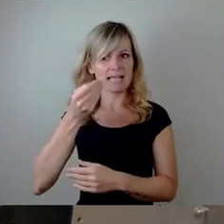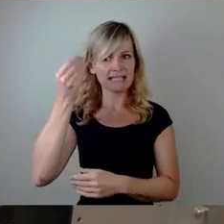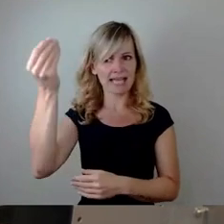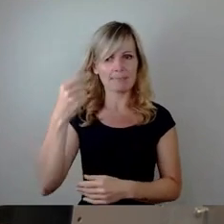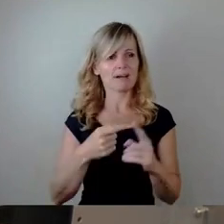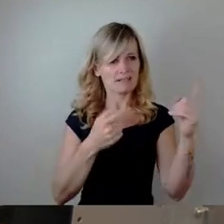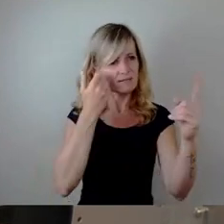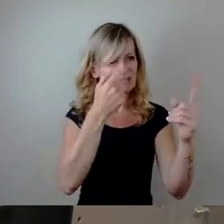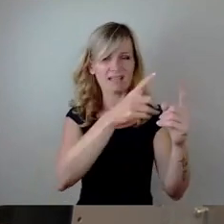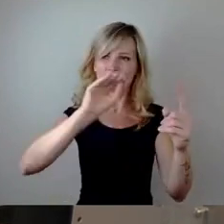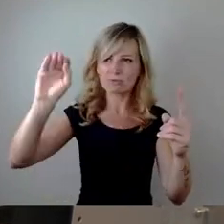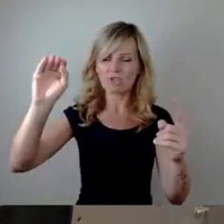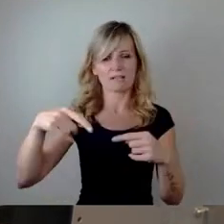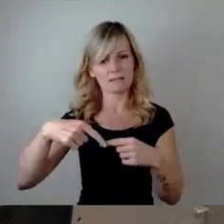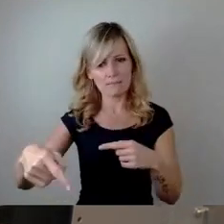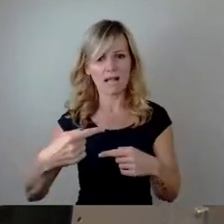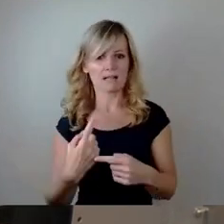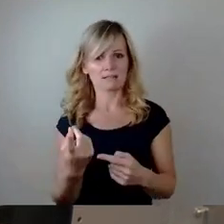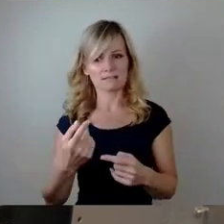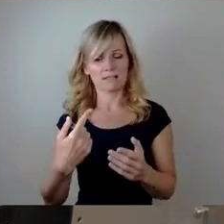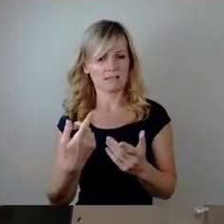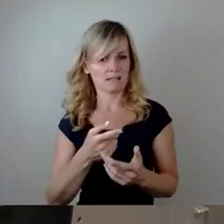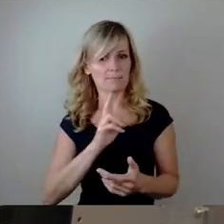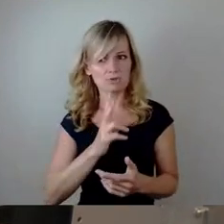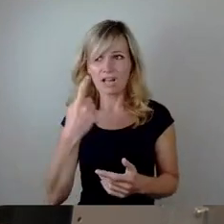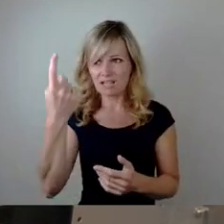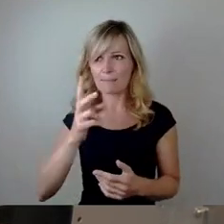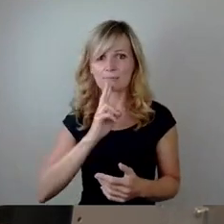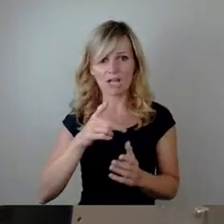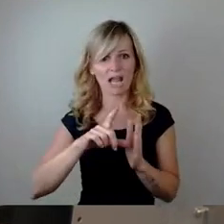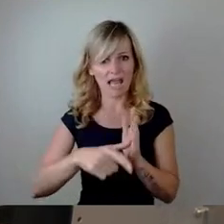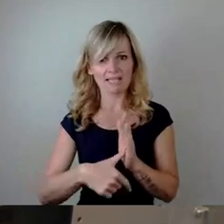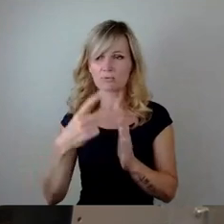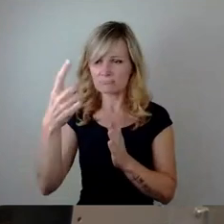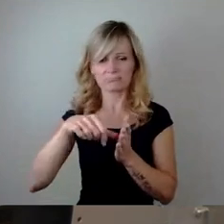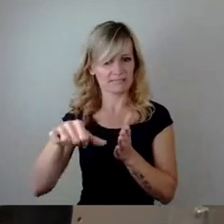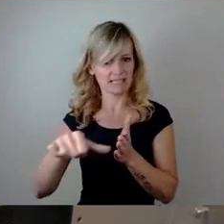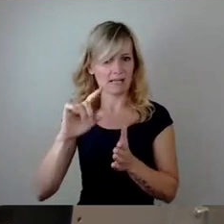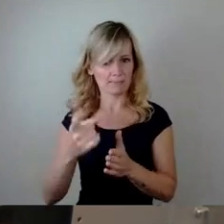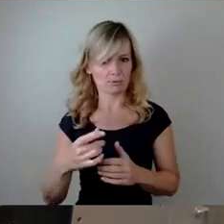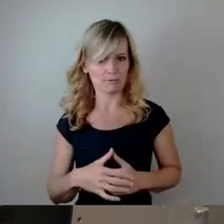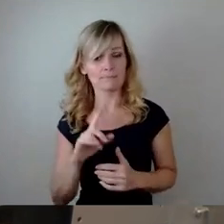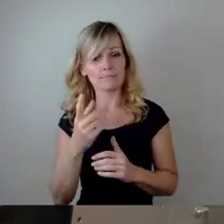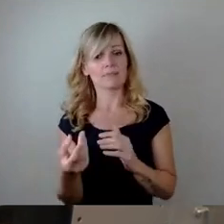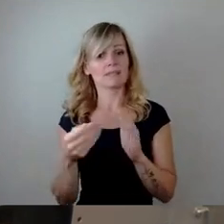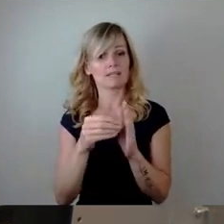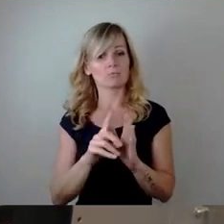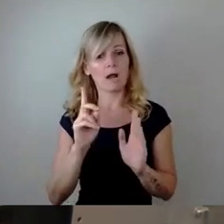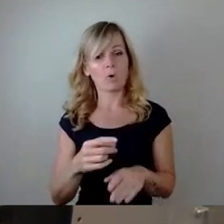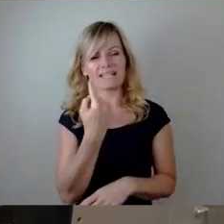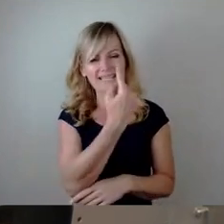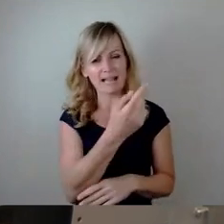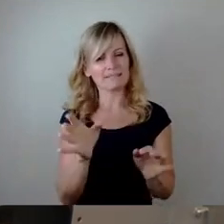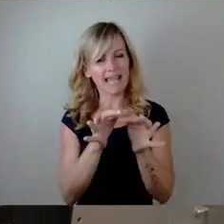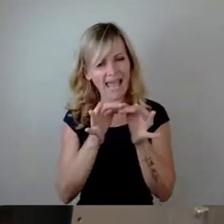zeitnahe Finanzierung der bestellten Leistung einzusetzen, sondern darüber hinaus sich mit einem ehrlichen Kassensturz im Haushalt transparent